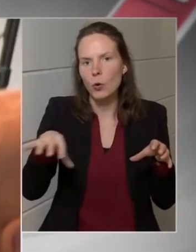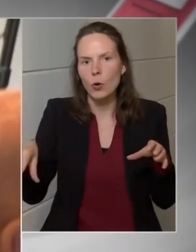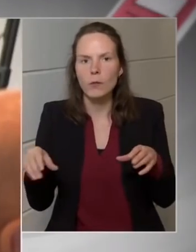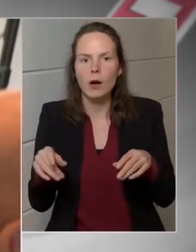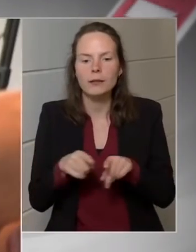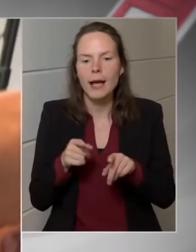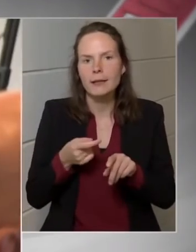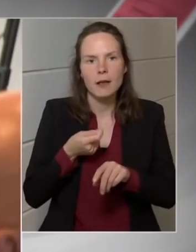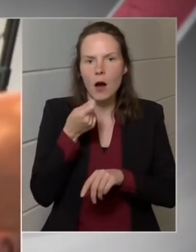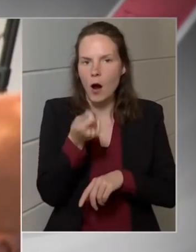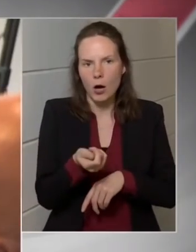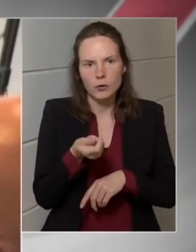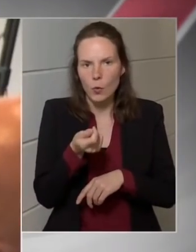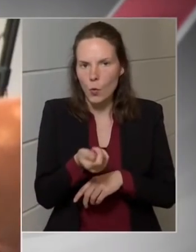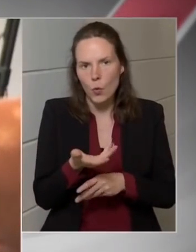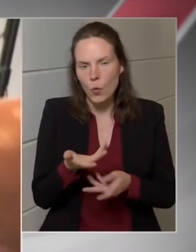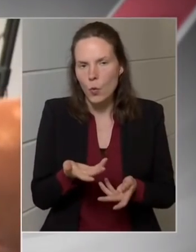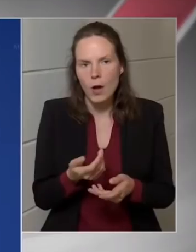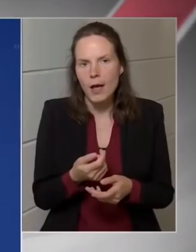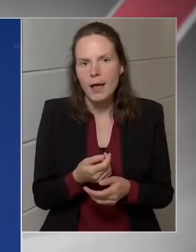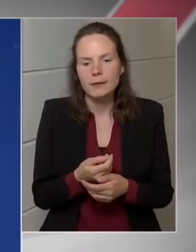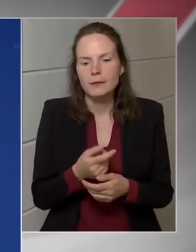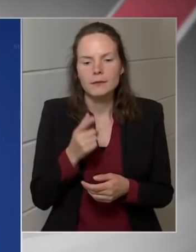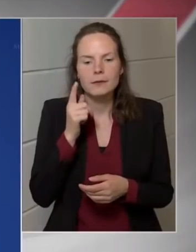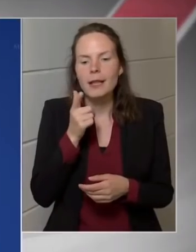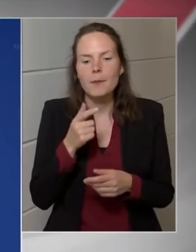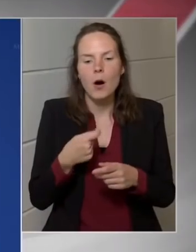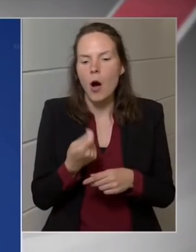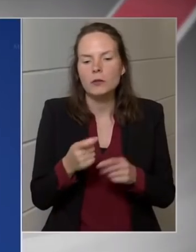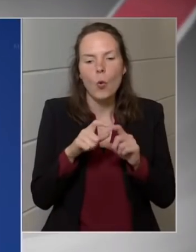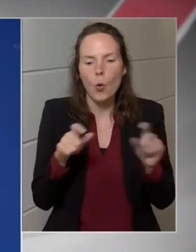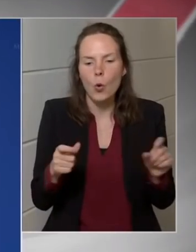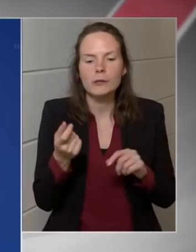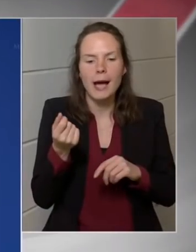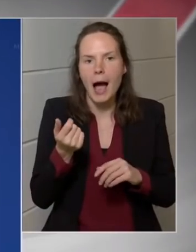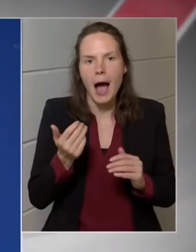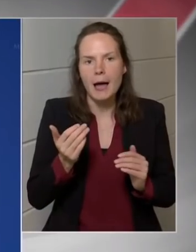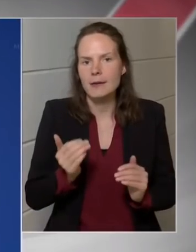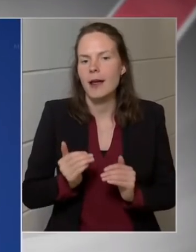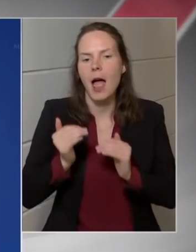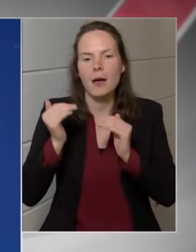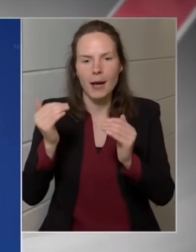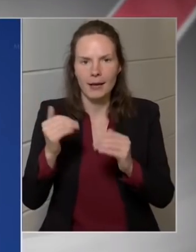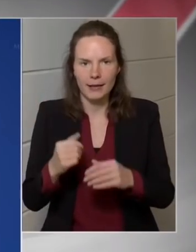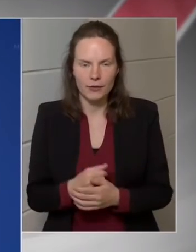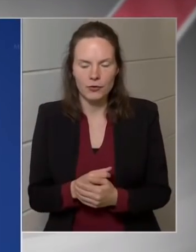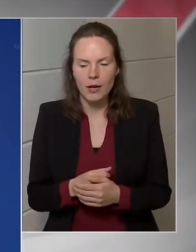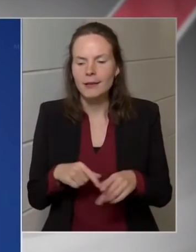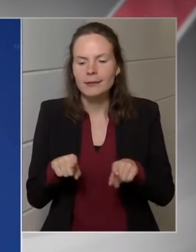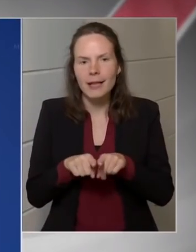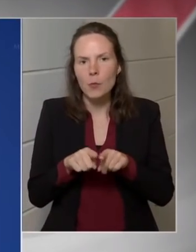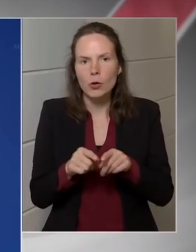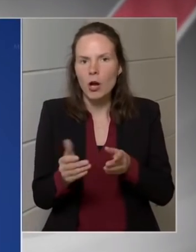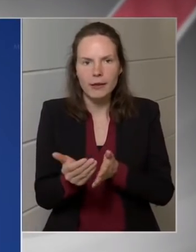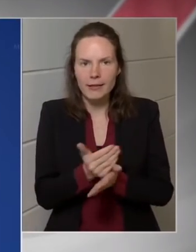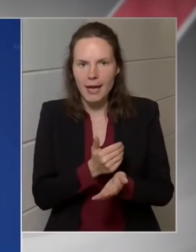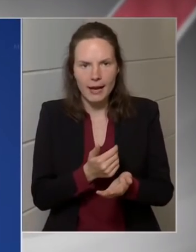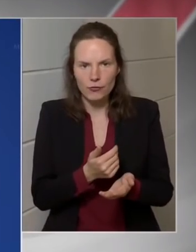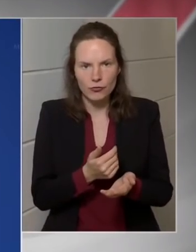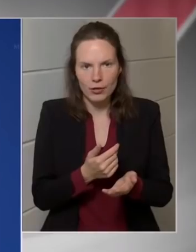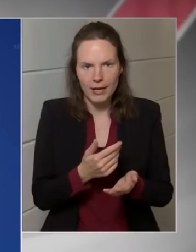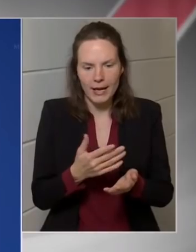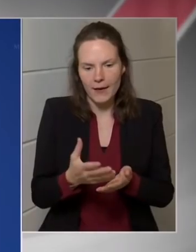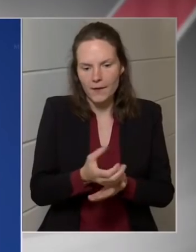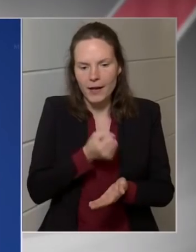milyen eszközeik lesznek? A miniszter úr válaszolt erre, hogy önmagában ezekben a szektorokban ezek az